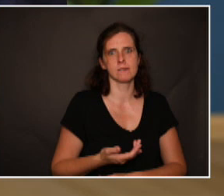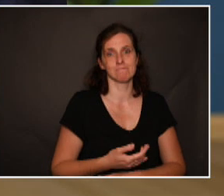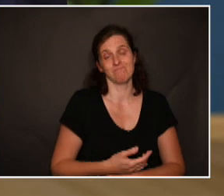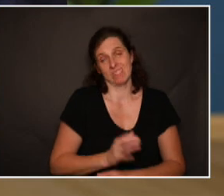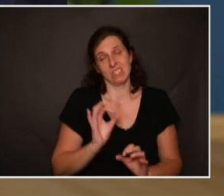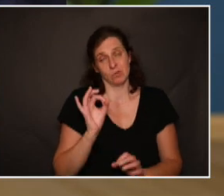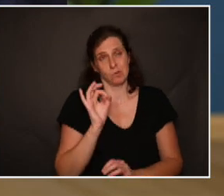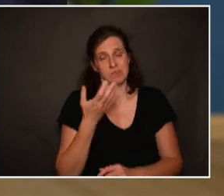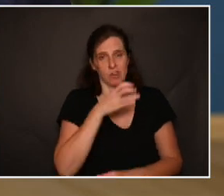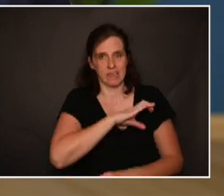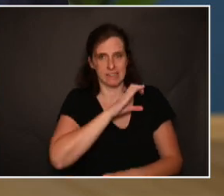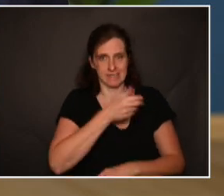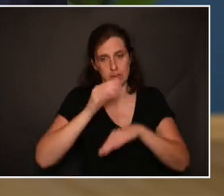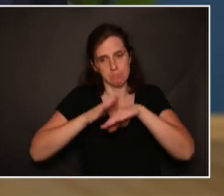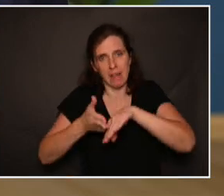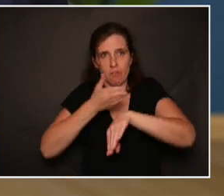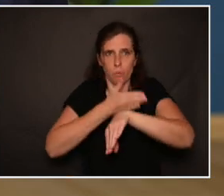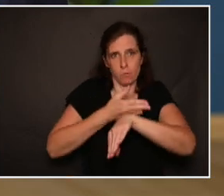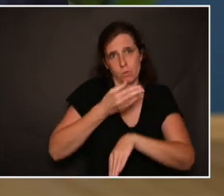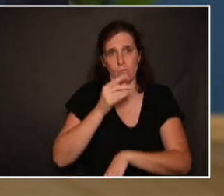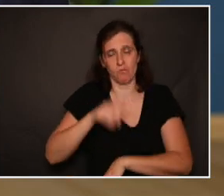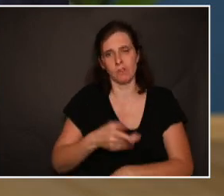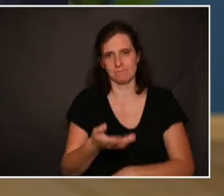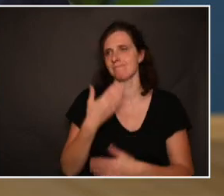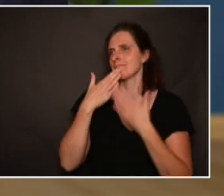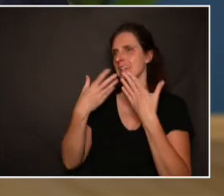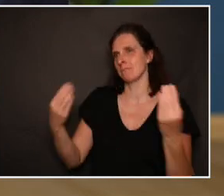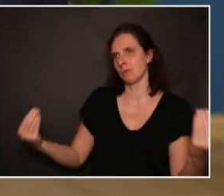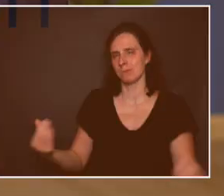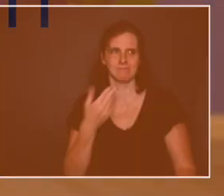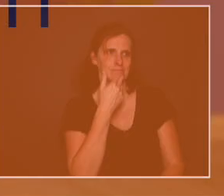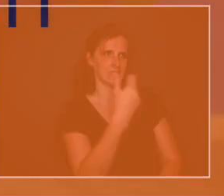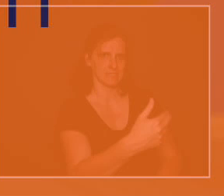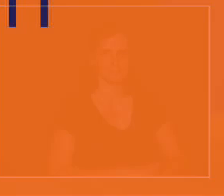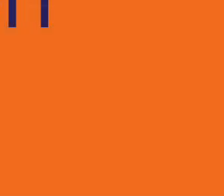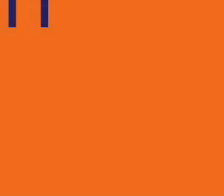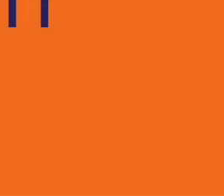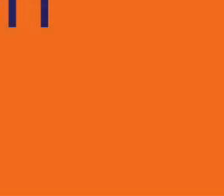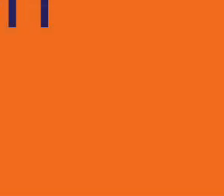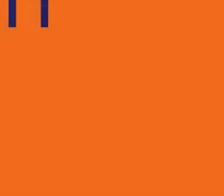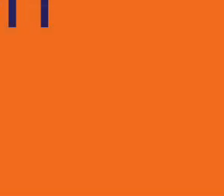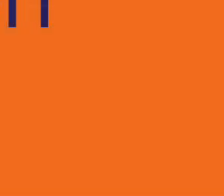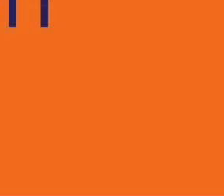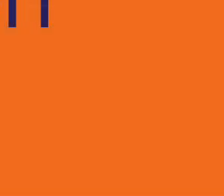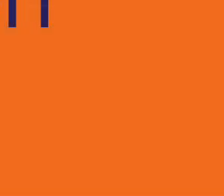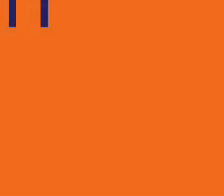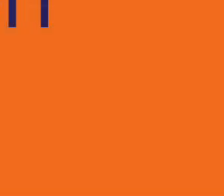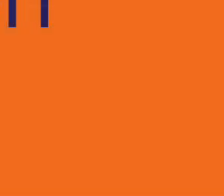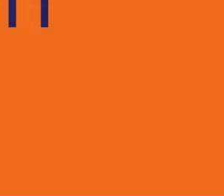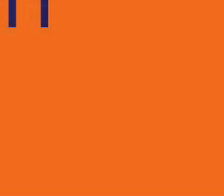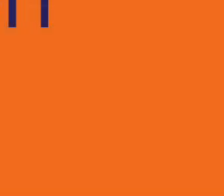Donc, essayez de faire une bonne prévention. Merci beaucoup. Merci. Merci. Merci.